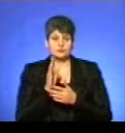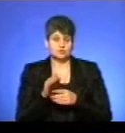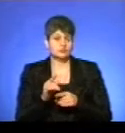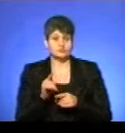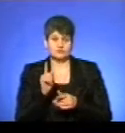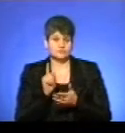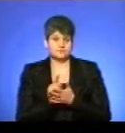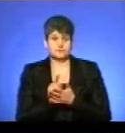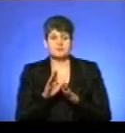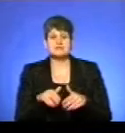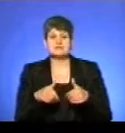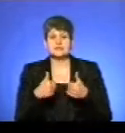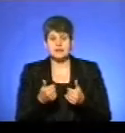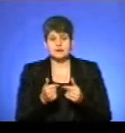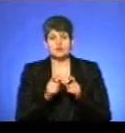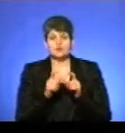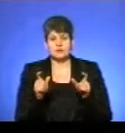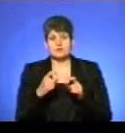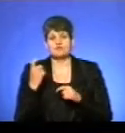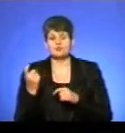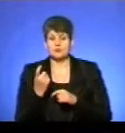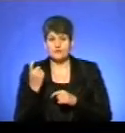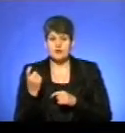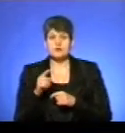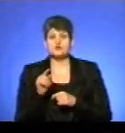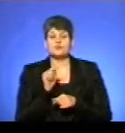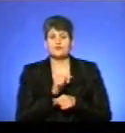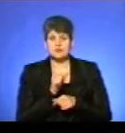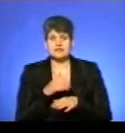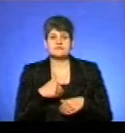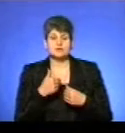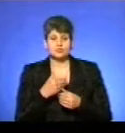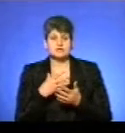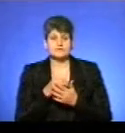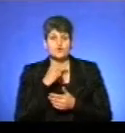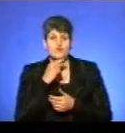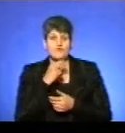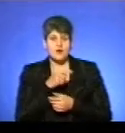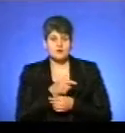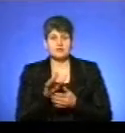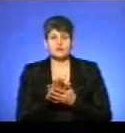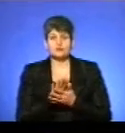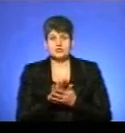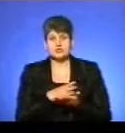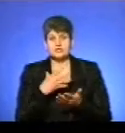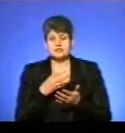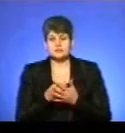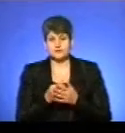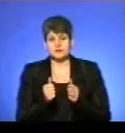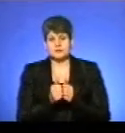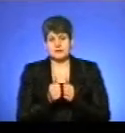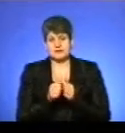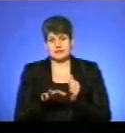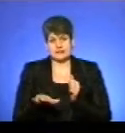випадку. Тому ми звертаємося до суб'єктів господарювання, щоб вони звернули свою увагу на очищення своїх прилеглих